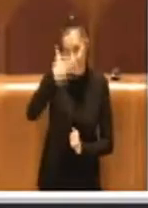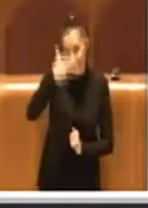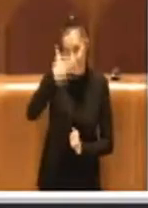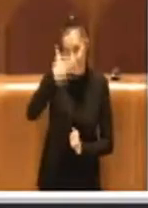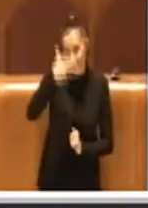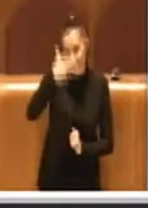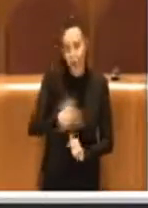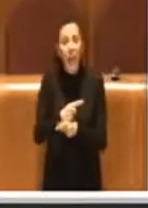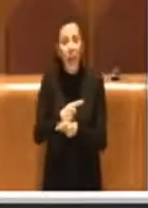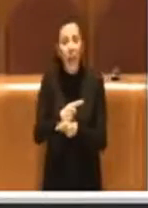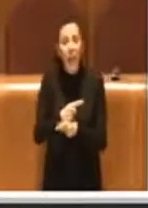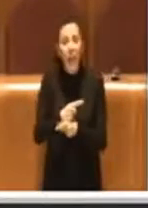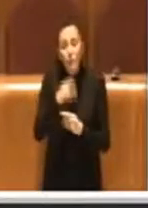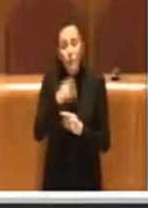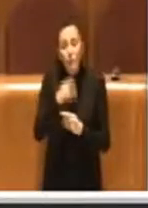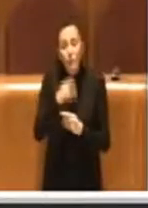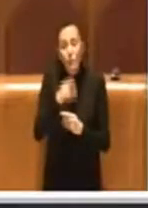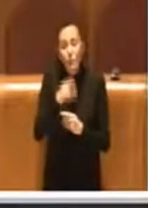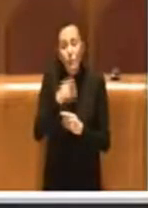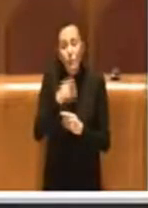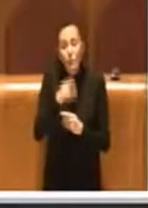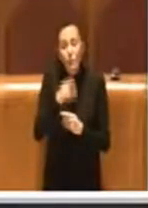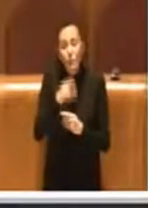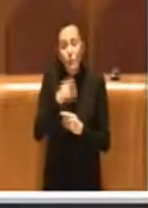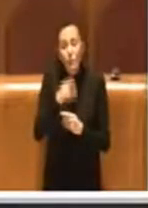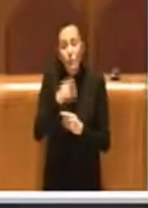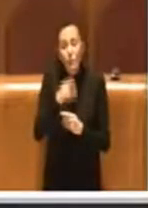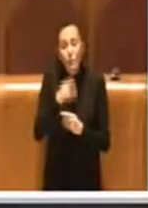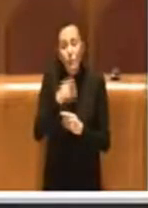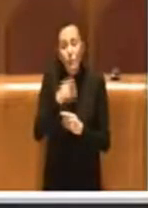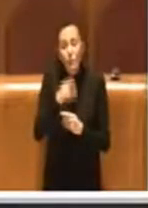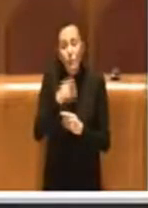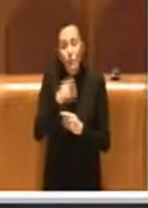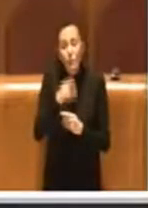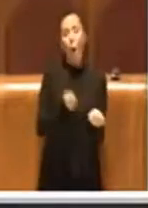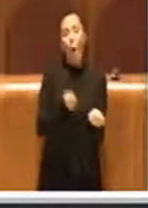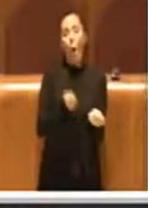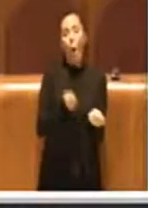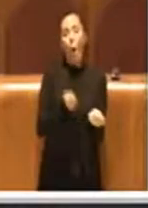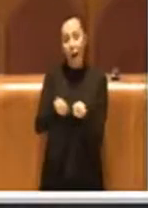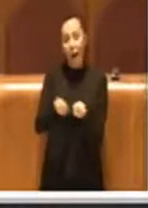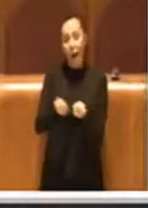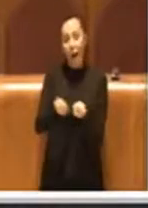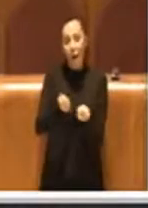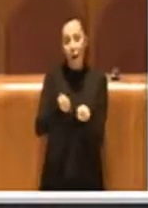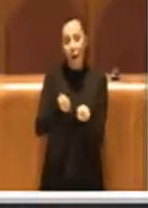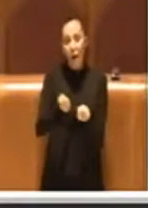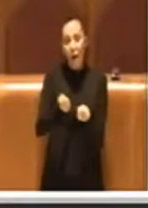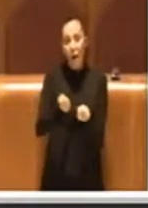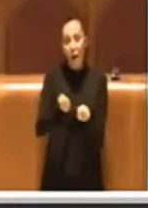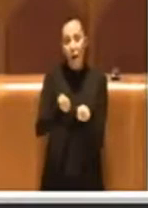facevano gli altri quando governavano e come governavano che forse non se lo ricordano. Grazie.